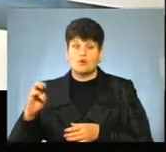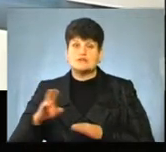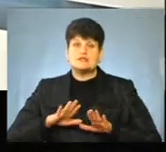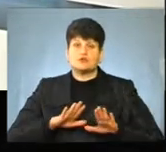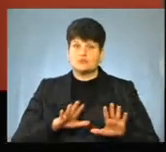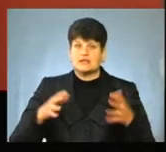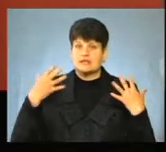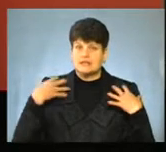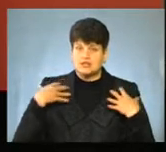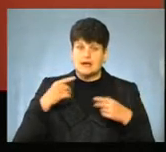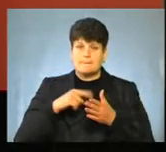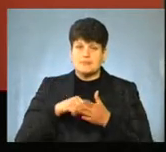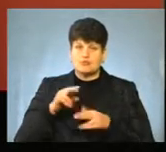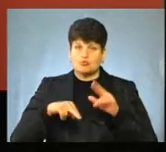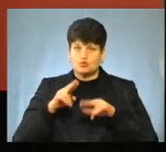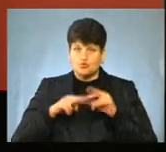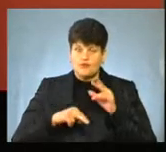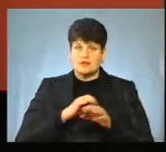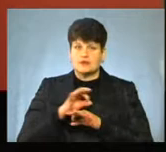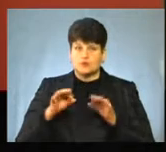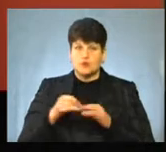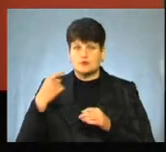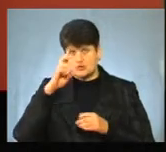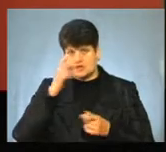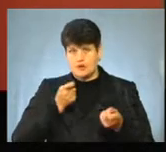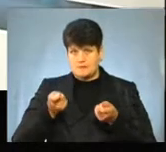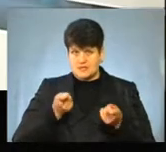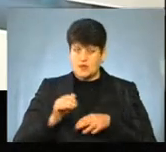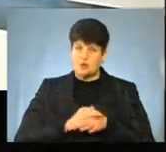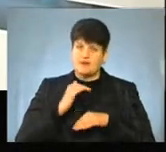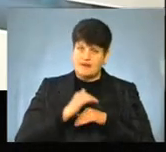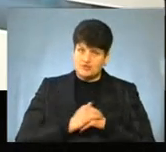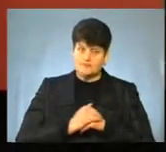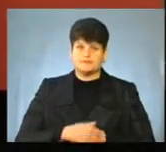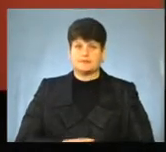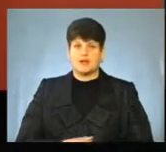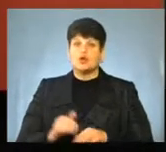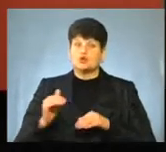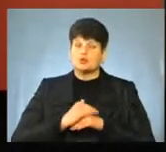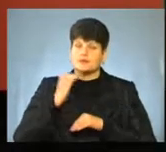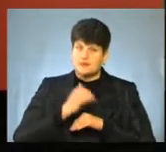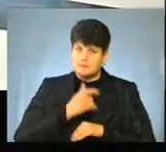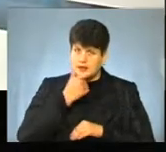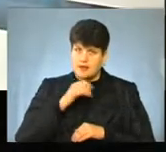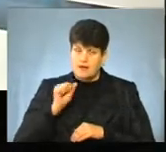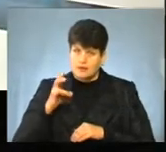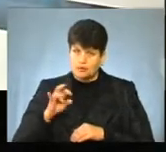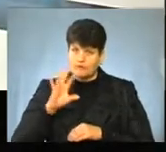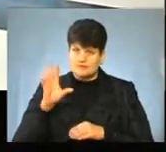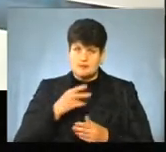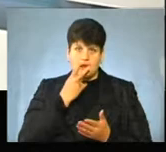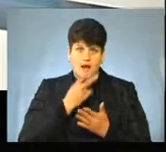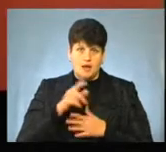управління містобудування та архітектури обласної державної адміністрації. Доброго вечора. Доброго вечора, пані Анну. Доброго вечора всім глядачам.